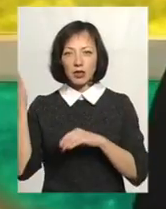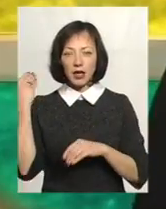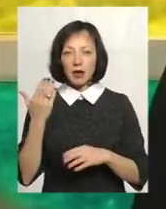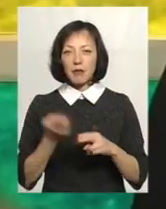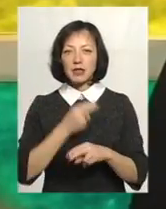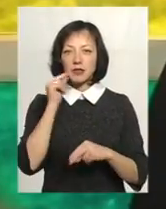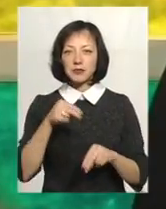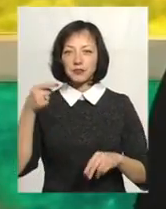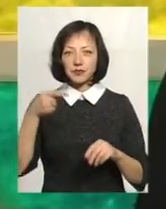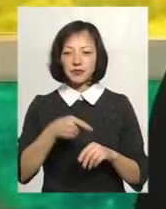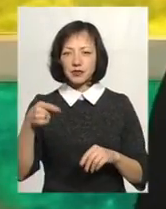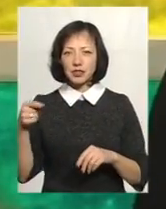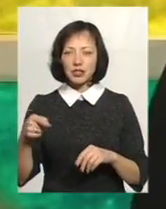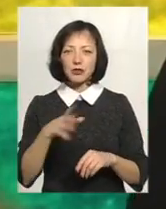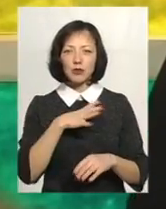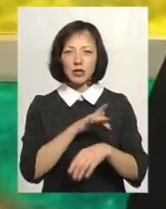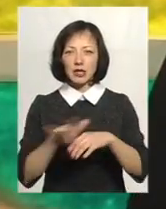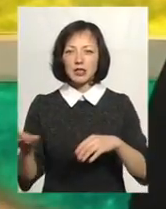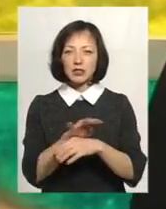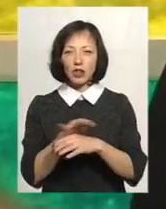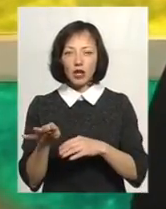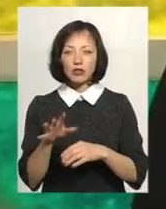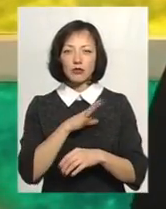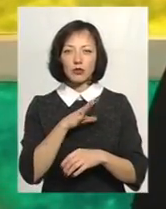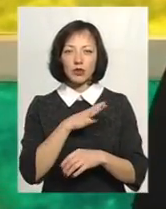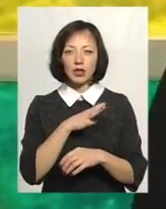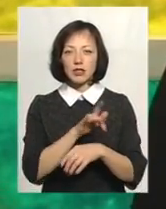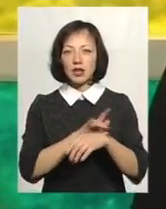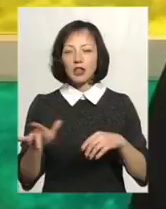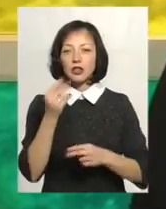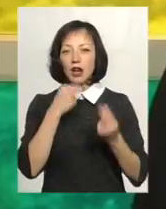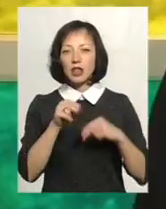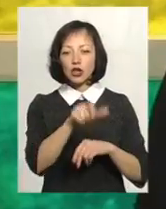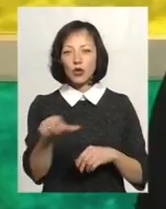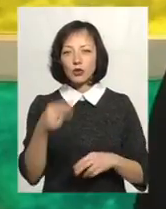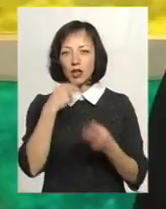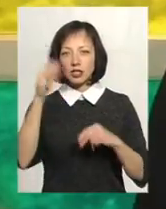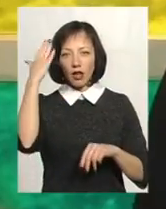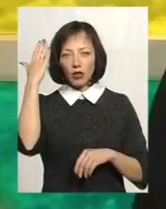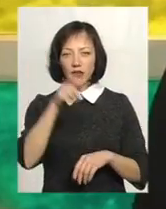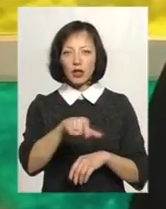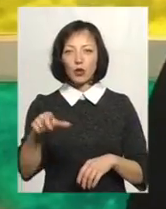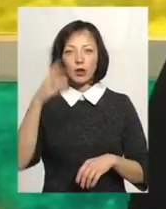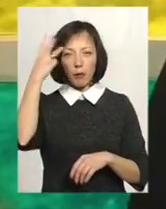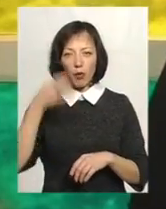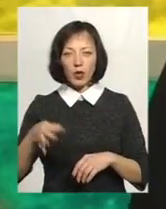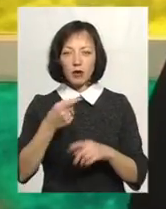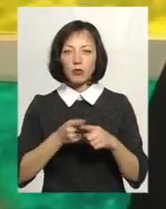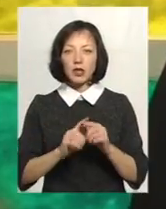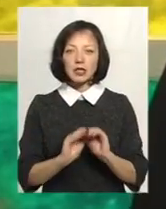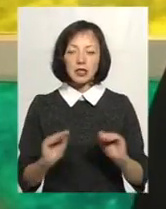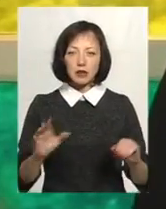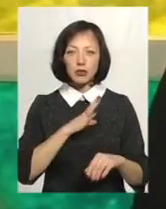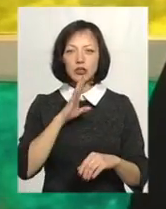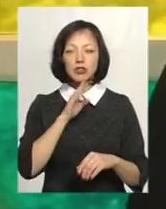безневинні тисячами були страчені, були страчені кращі люди, кращі талановиті люди Поділля. Це були дітки,